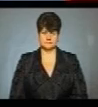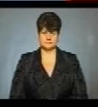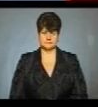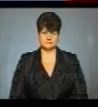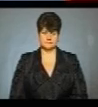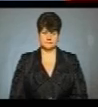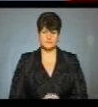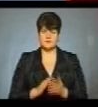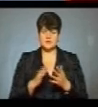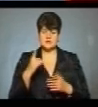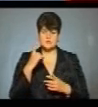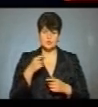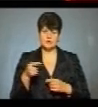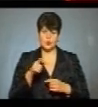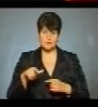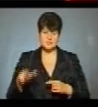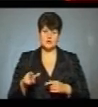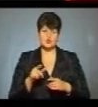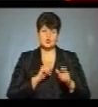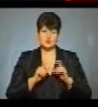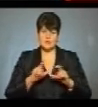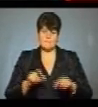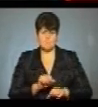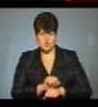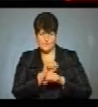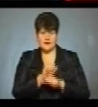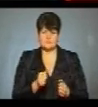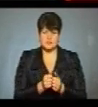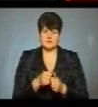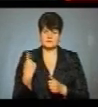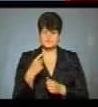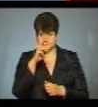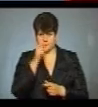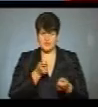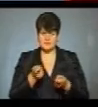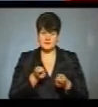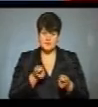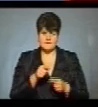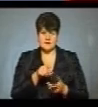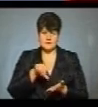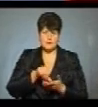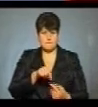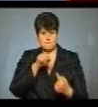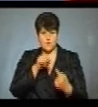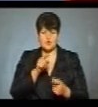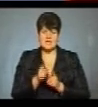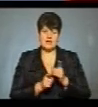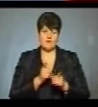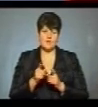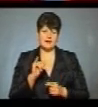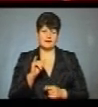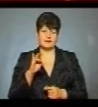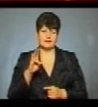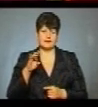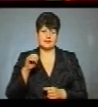Понад 100 тернопільських студентів-медиків протестували під облдержадміністрацією. Вони виступили проти реформи інтернатури.